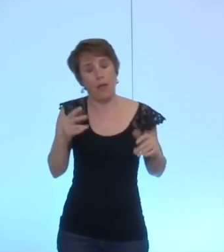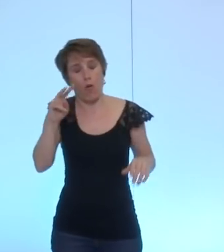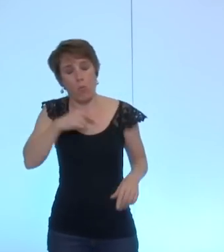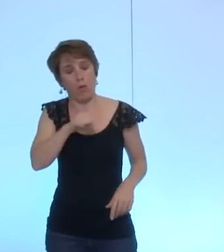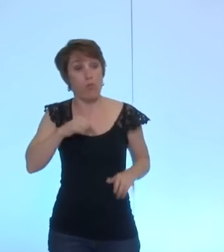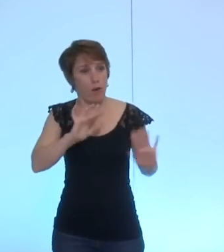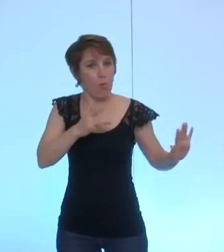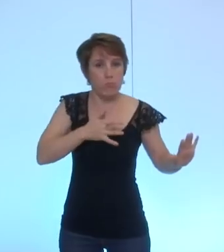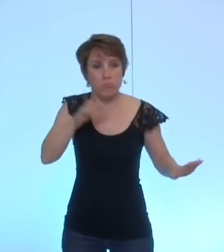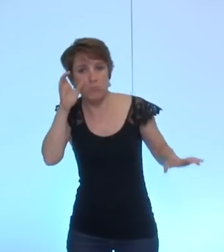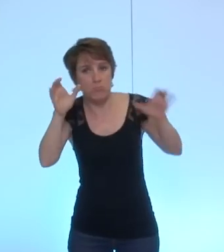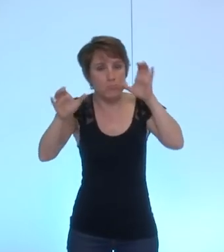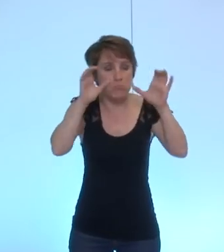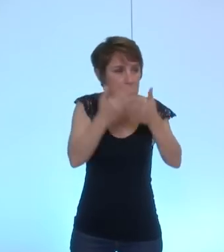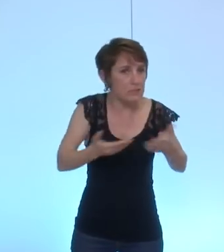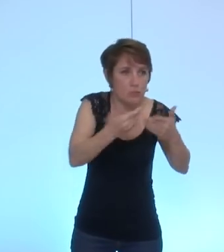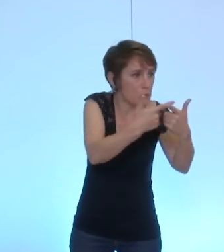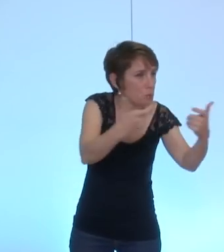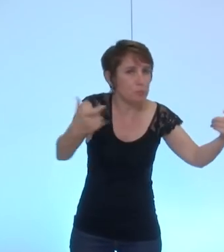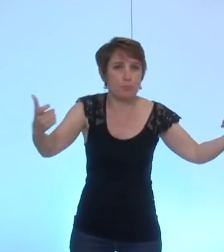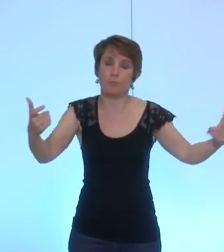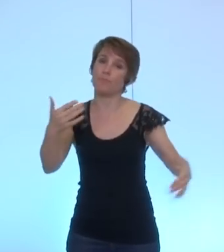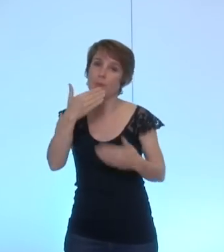effectivement à toutes ces situations je vous remercie